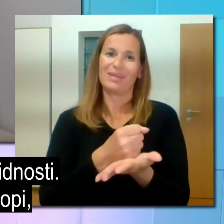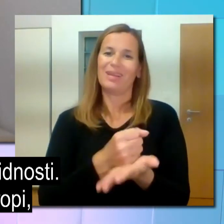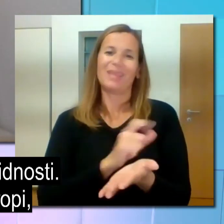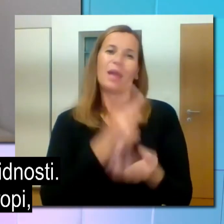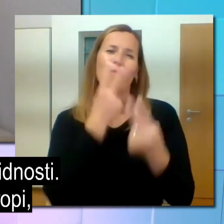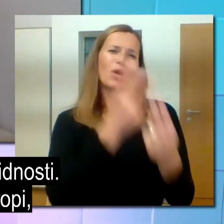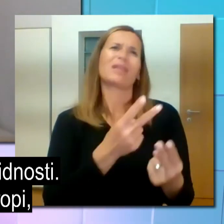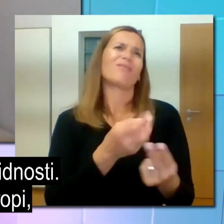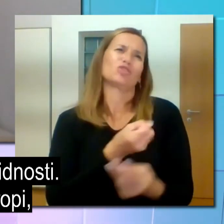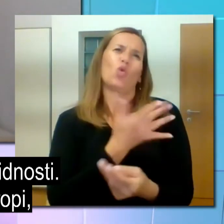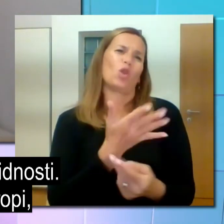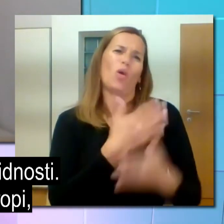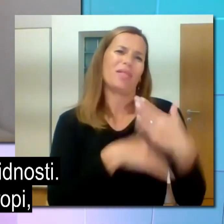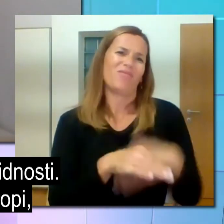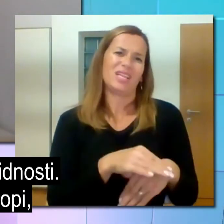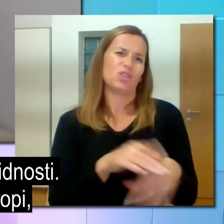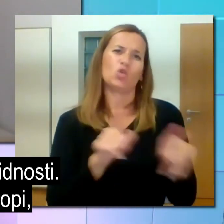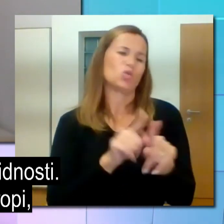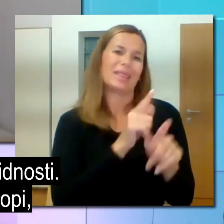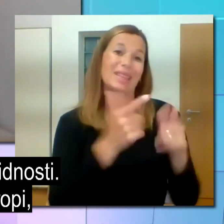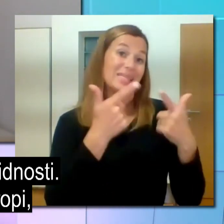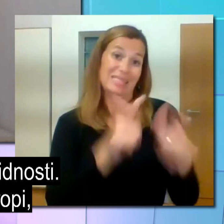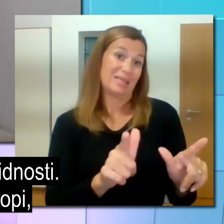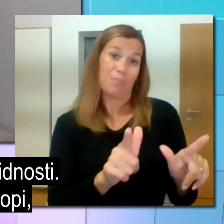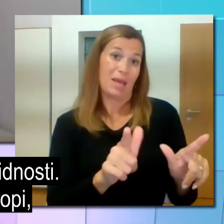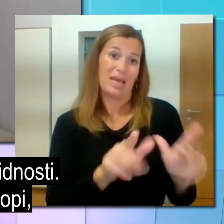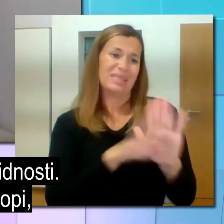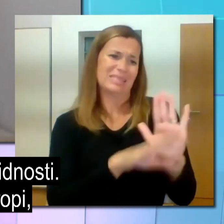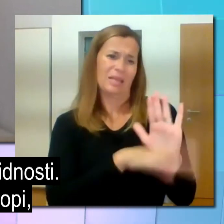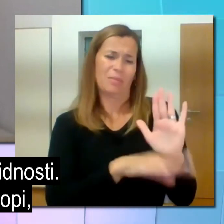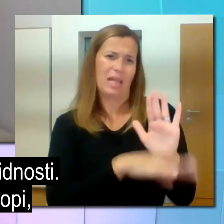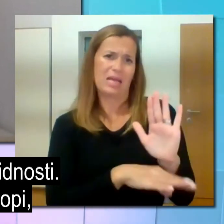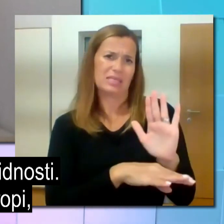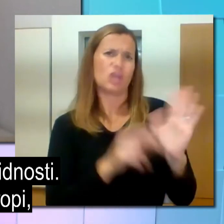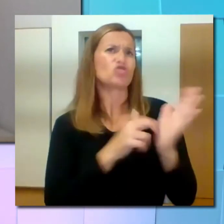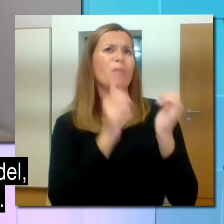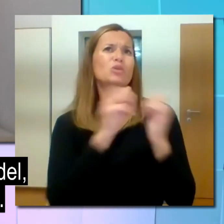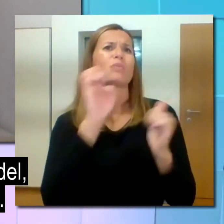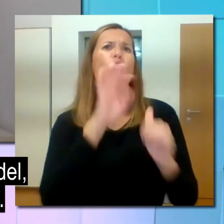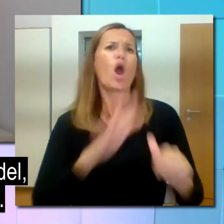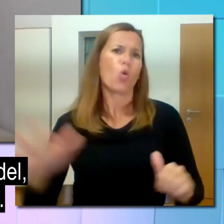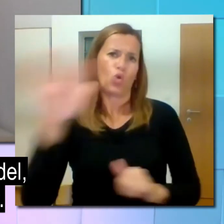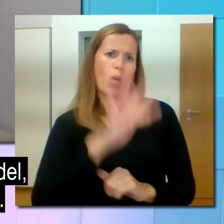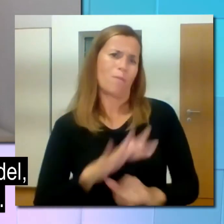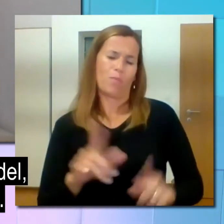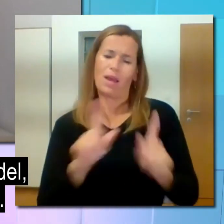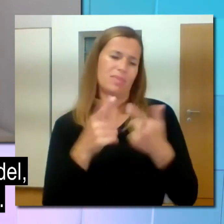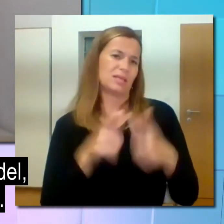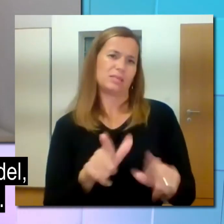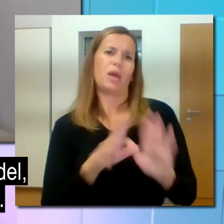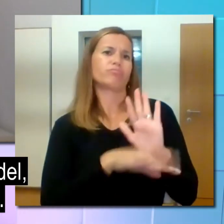gleda se več tukaj invalidnosti. To je pač poznano, tudi nesmeste, bom rekla, predvsem v Evropi, če se fokusiramo na ta del,